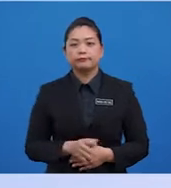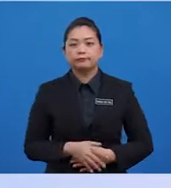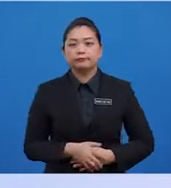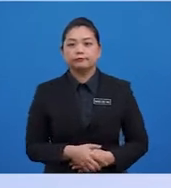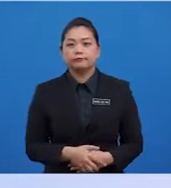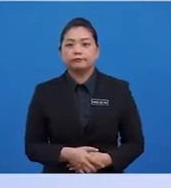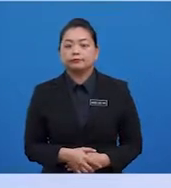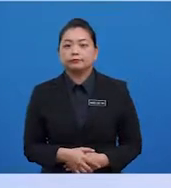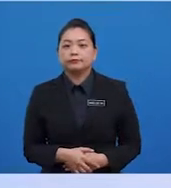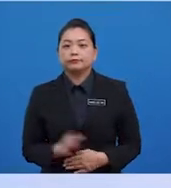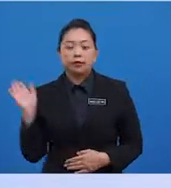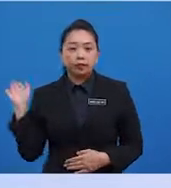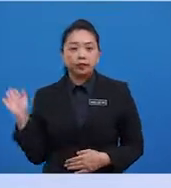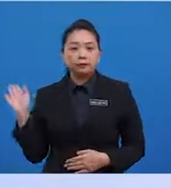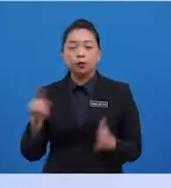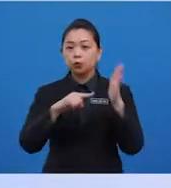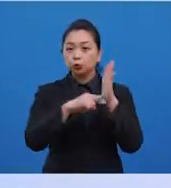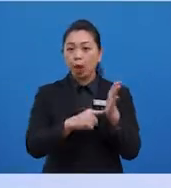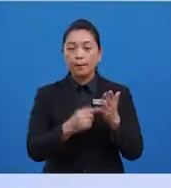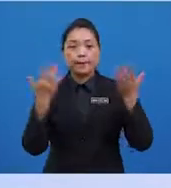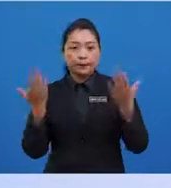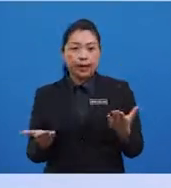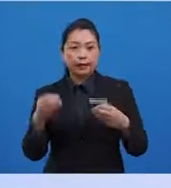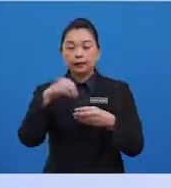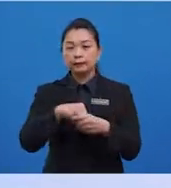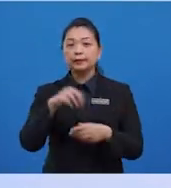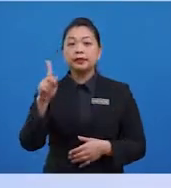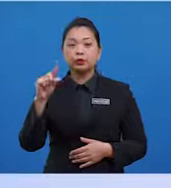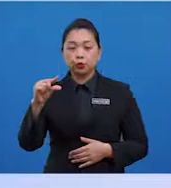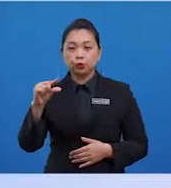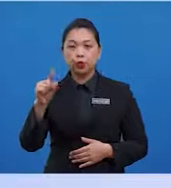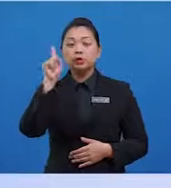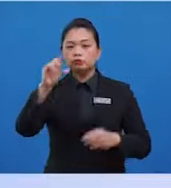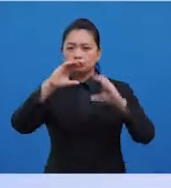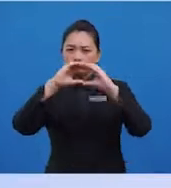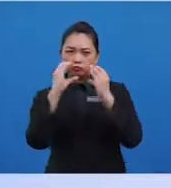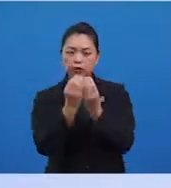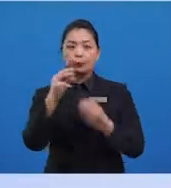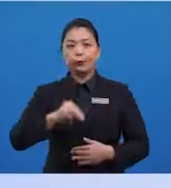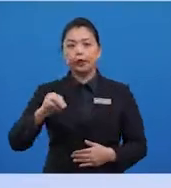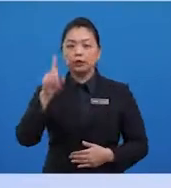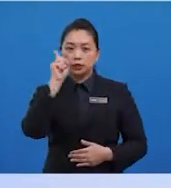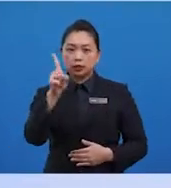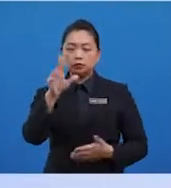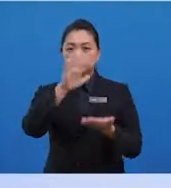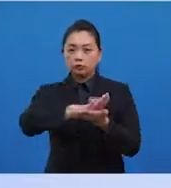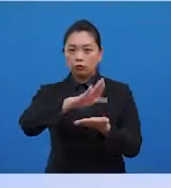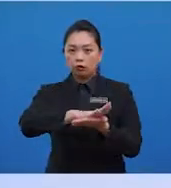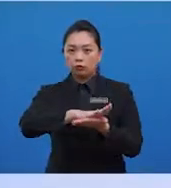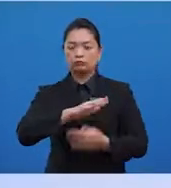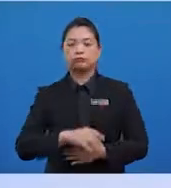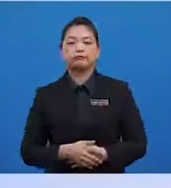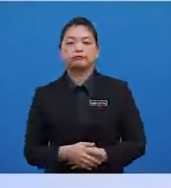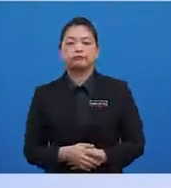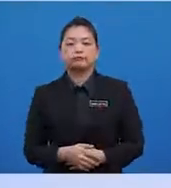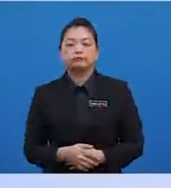Data di bawah menunjukkan berat dalam kilogram sekumpulan murid di sebuah sekolah.